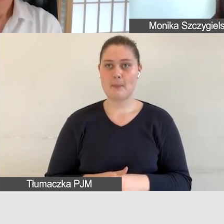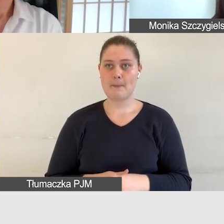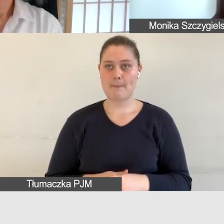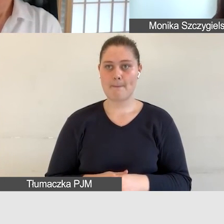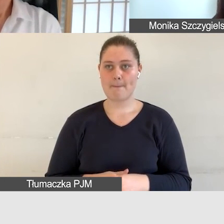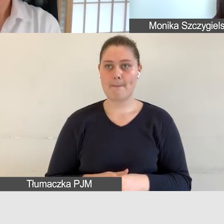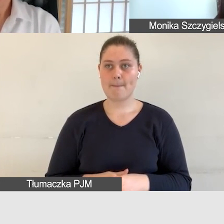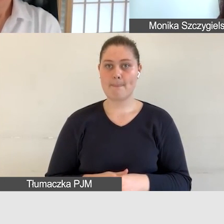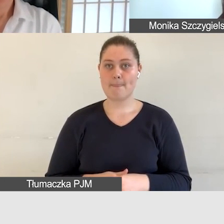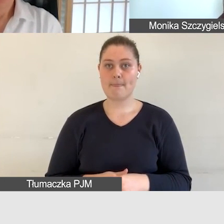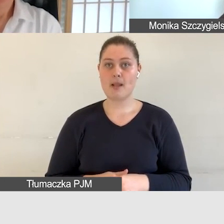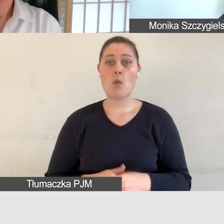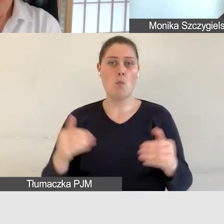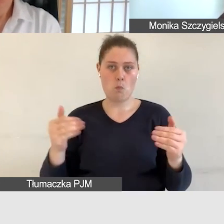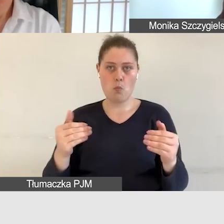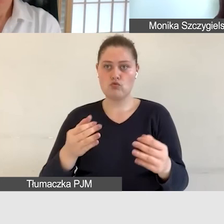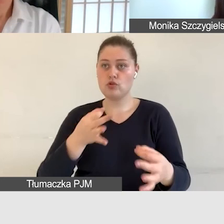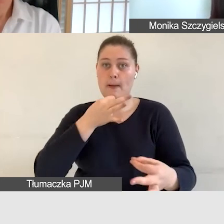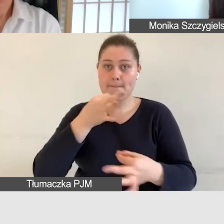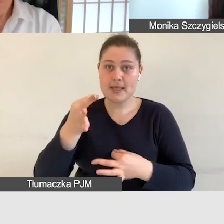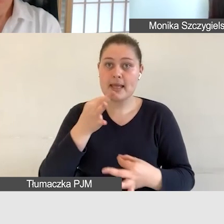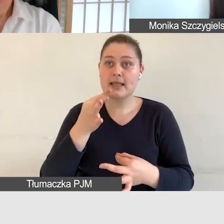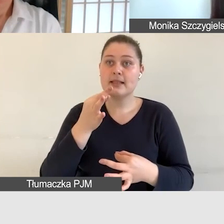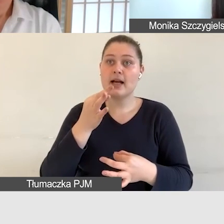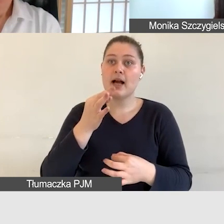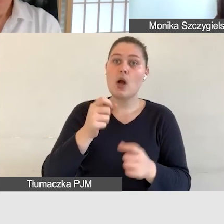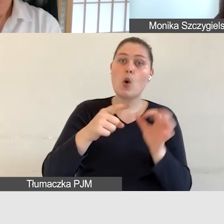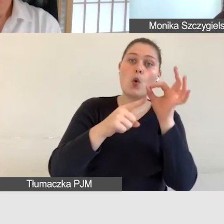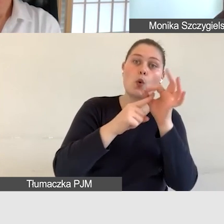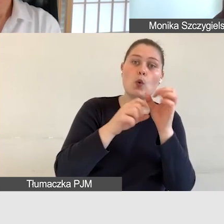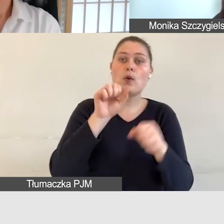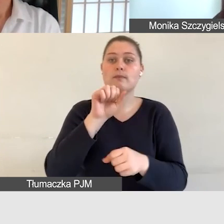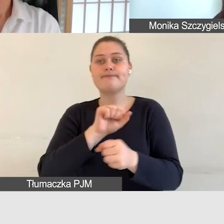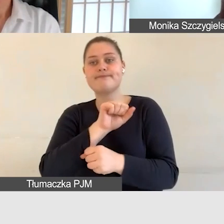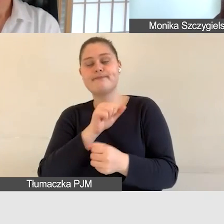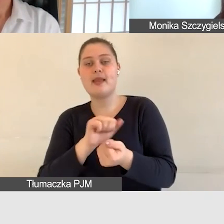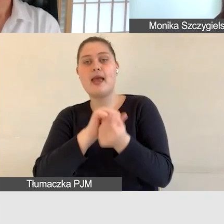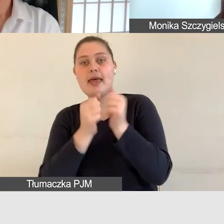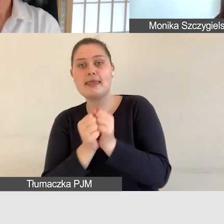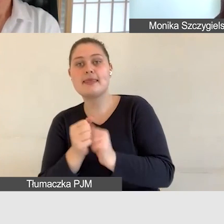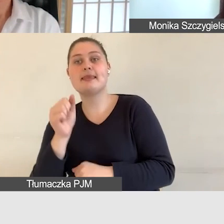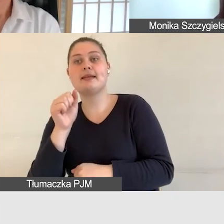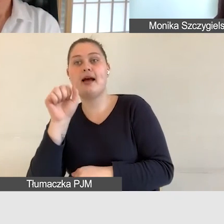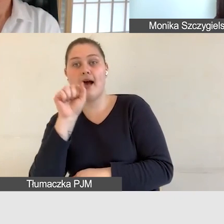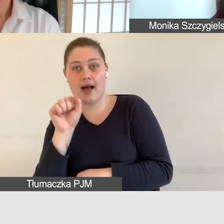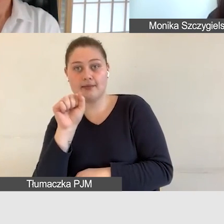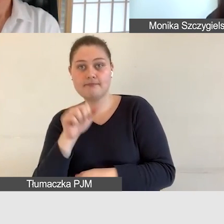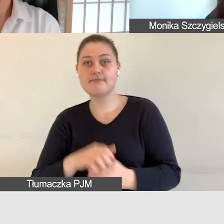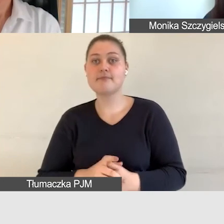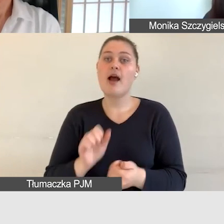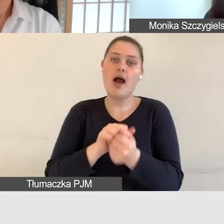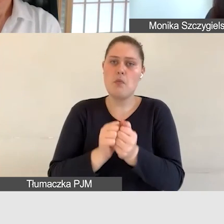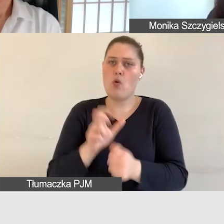można pytania zadawać przez Q&A albo na czacie my bardzo chętnie na nie odpowiemy